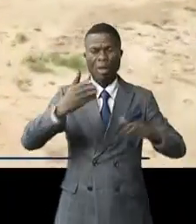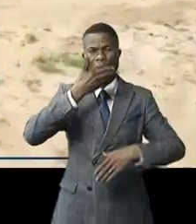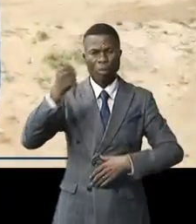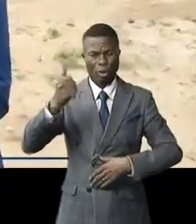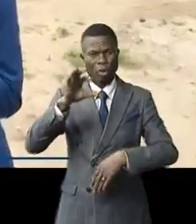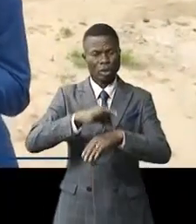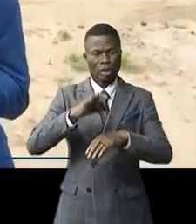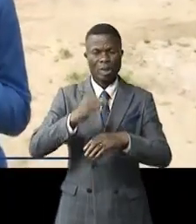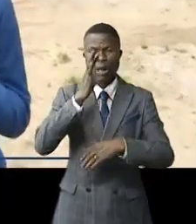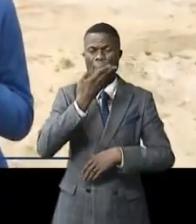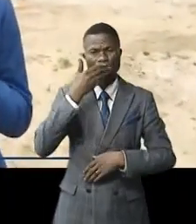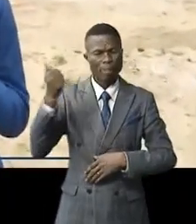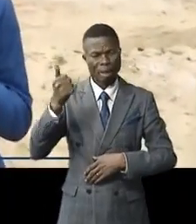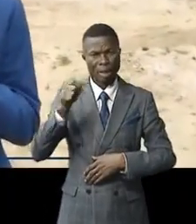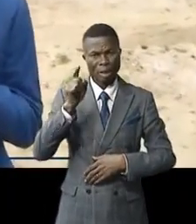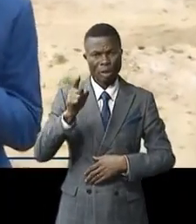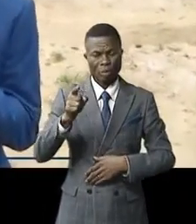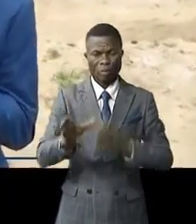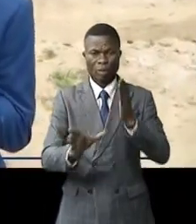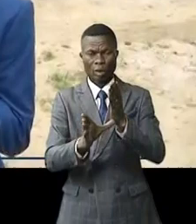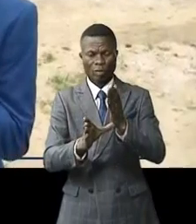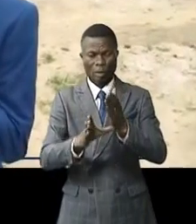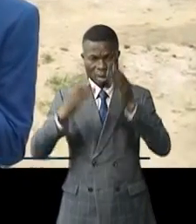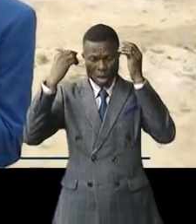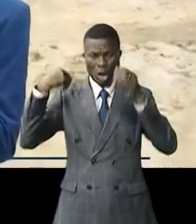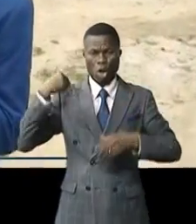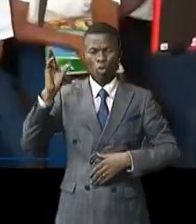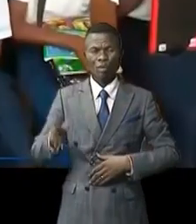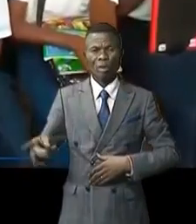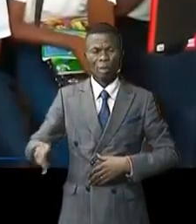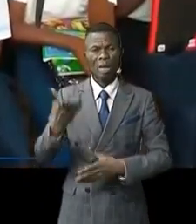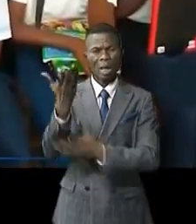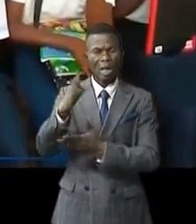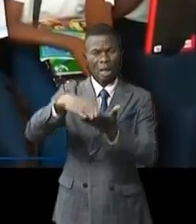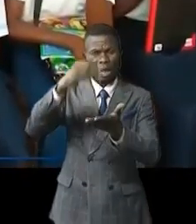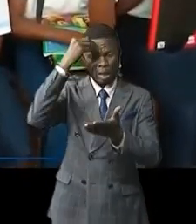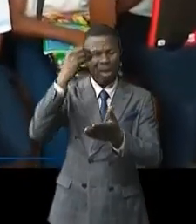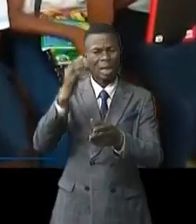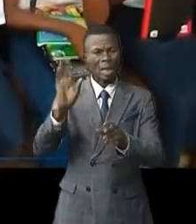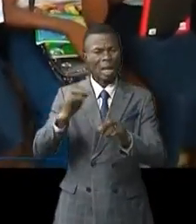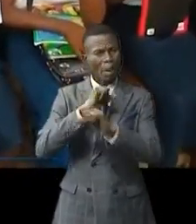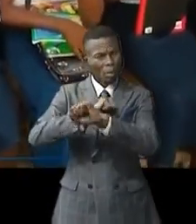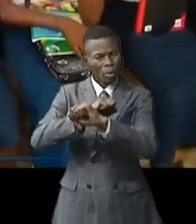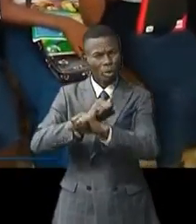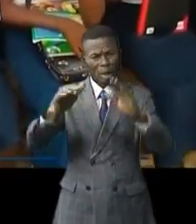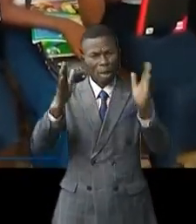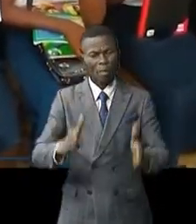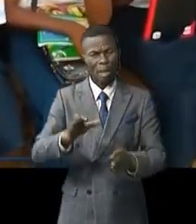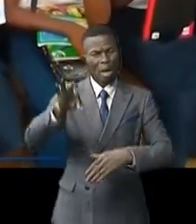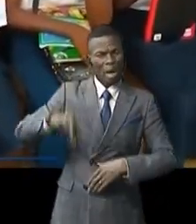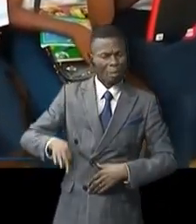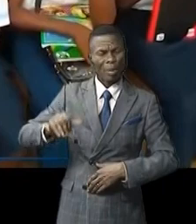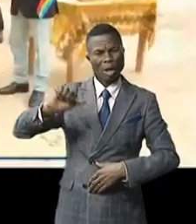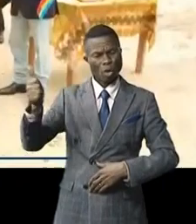Occasion propice pour Félicien Kiwai Moadi vice-gouverneur des provinces d'appeler les élèves à faire bon usage de ses bancs pour les biens aussi des